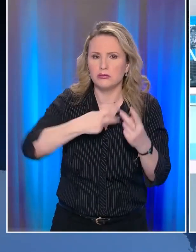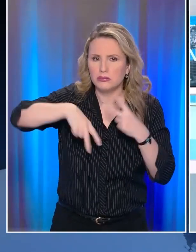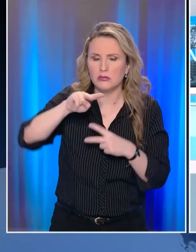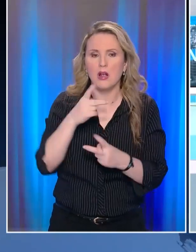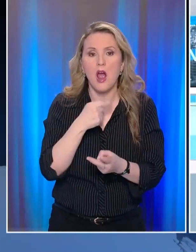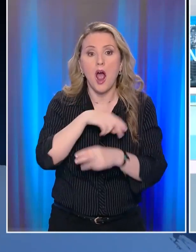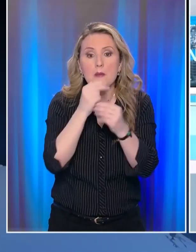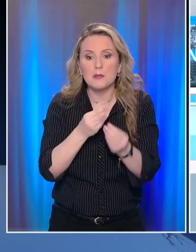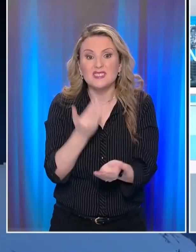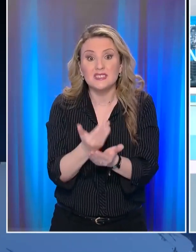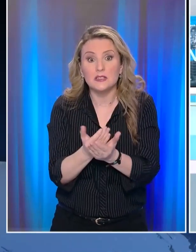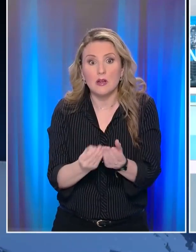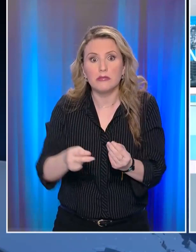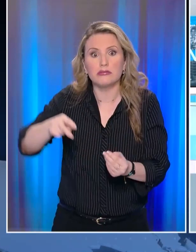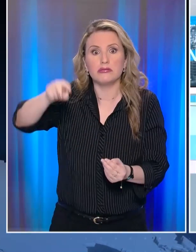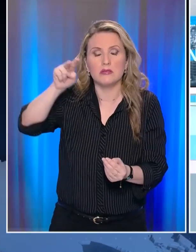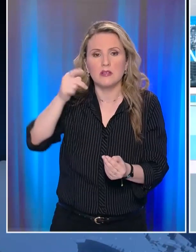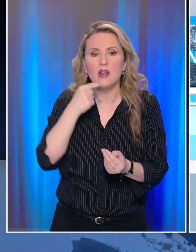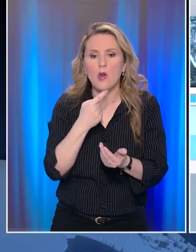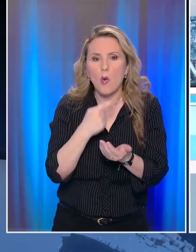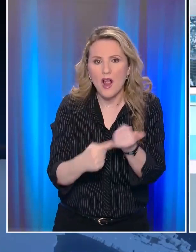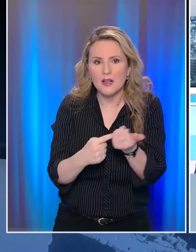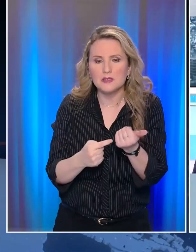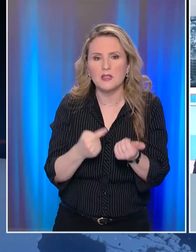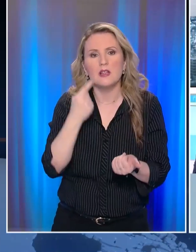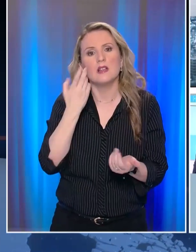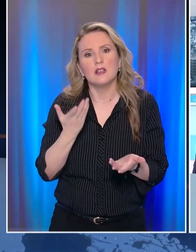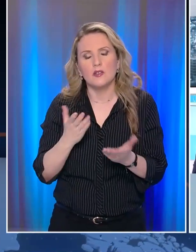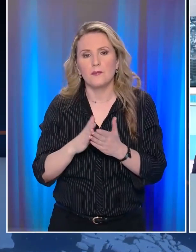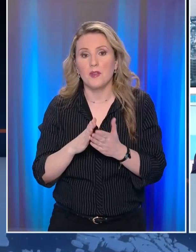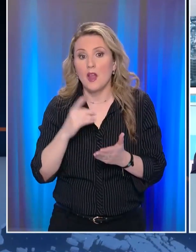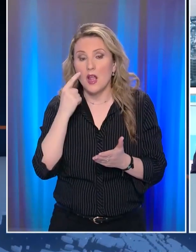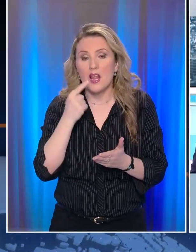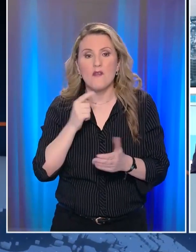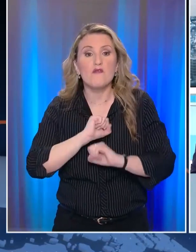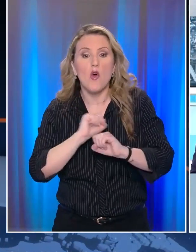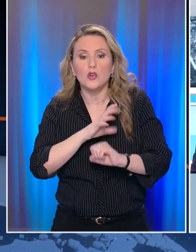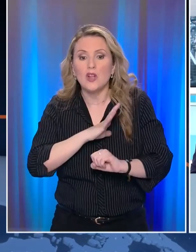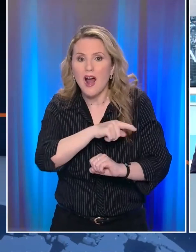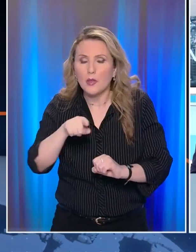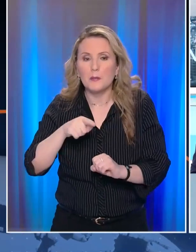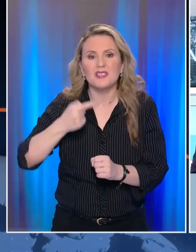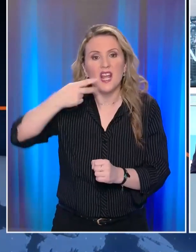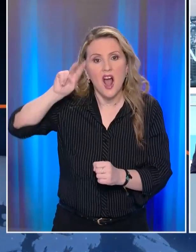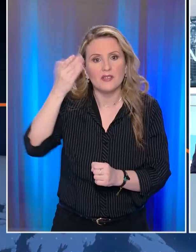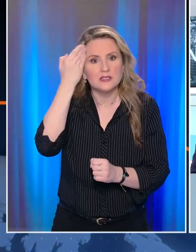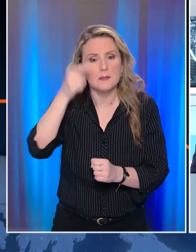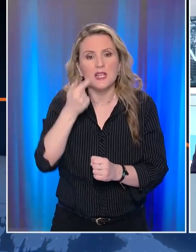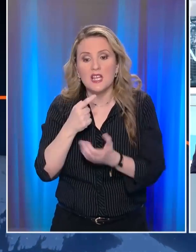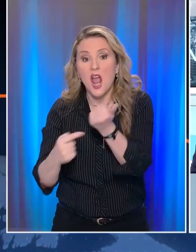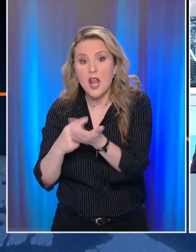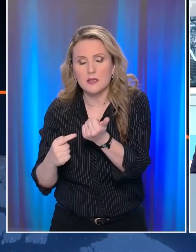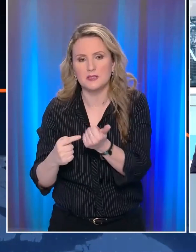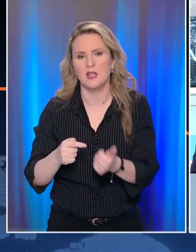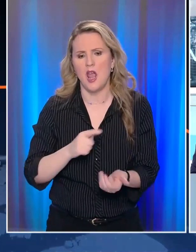απότομα τη ζήτηση Ακριβώς λόγω του κόμου ότι αύριο αυτά τα προϊόντα ή θα αναπληκθούν Ή ακόμα χειρότερα δεν θα υπάρχουν Το